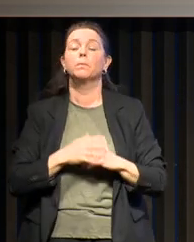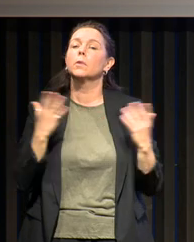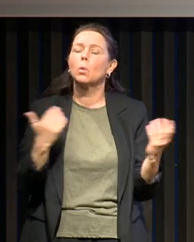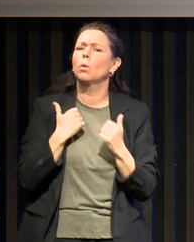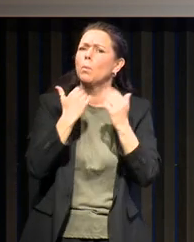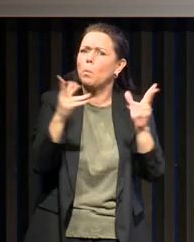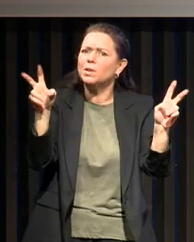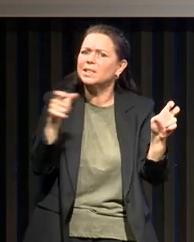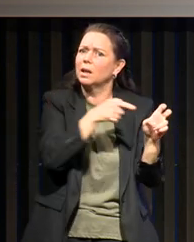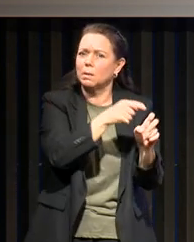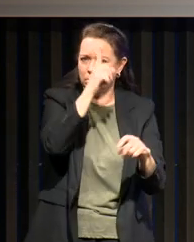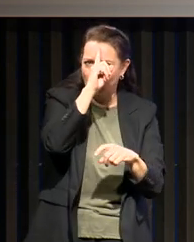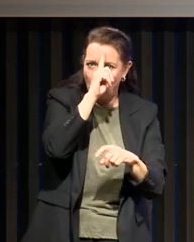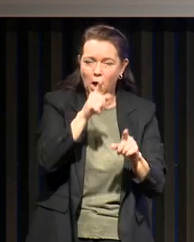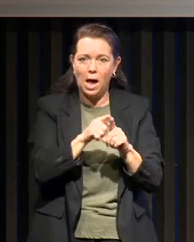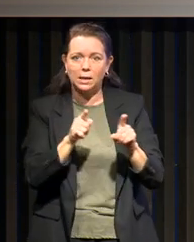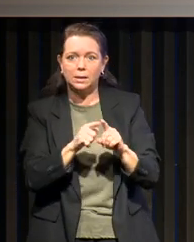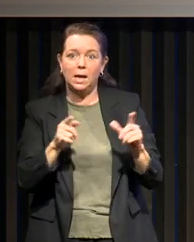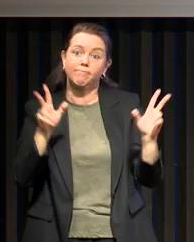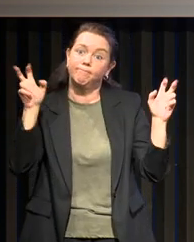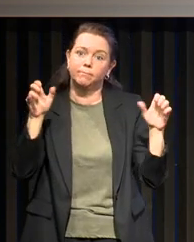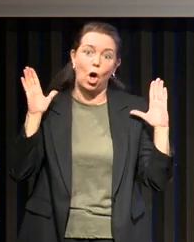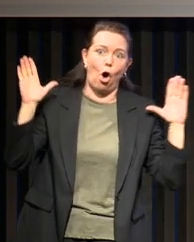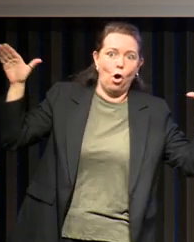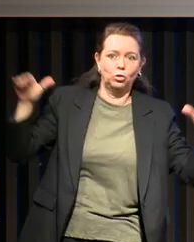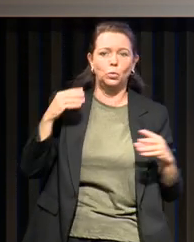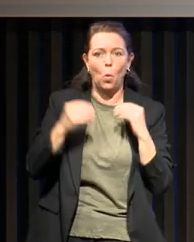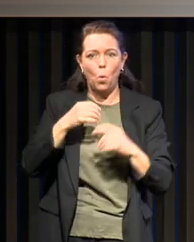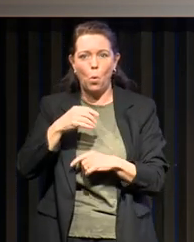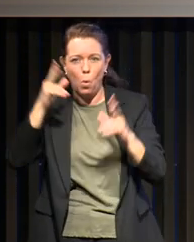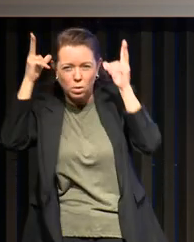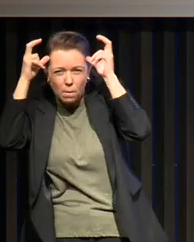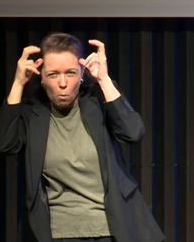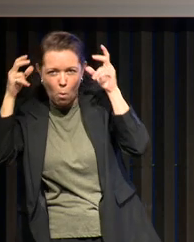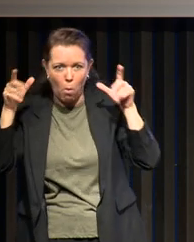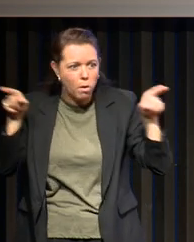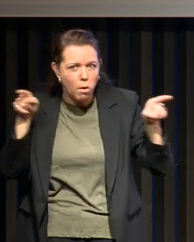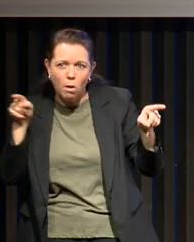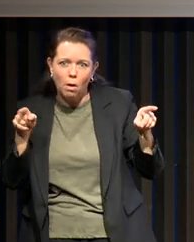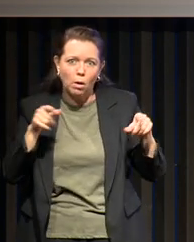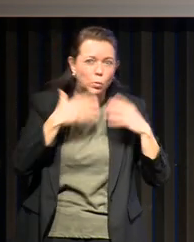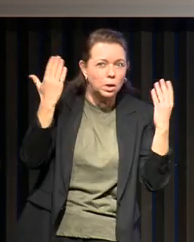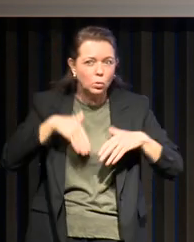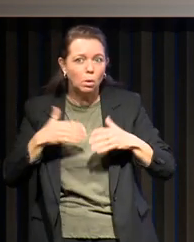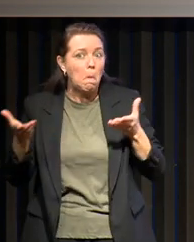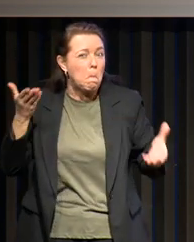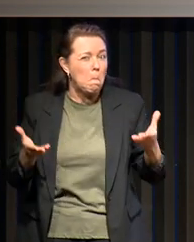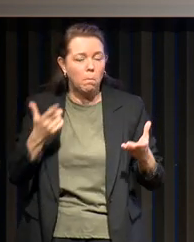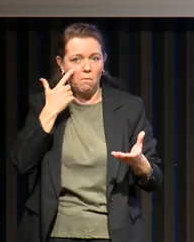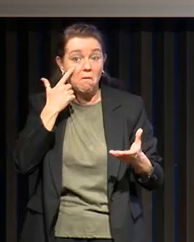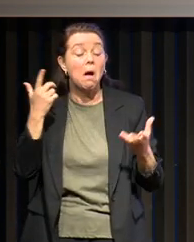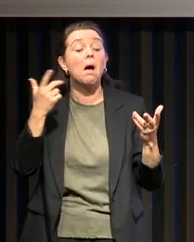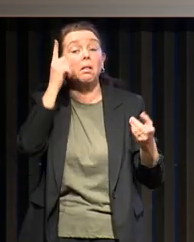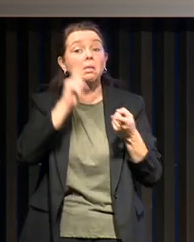travers de cette notion d'ange ou de démon du crépuscule entre la nuit et le jour. Alors, ce qui est étonnant avec le syndrome d'apnée